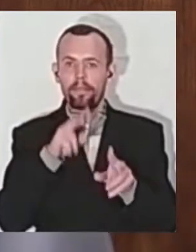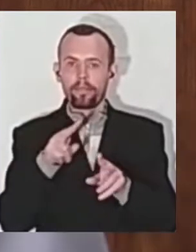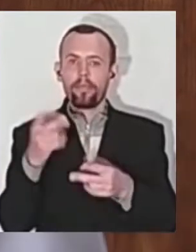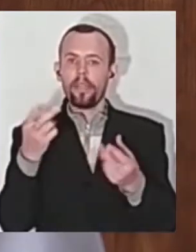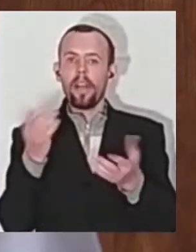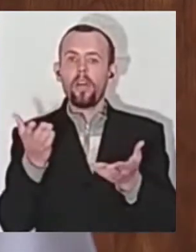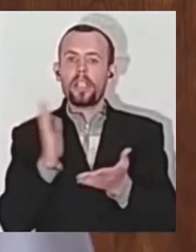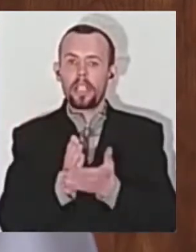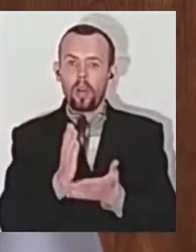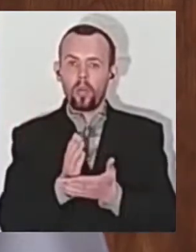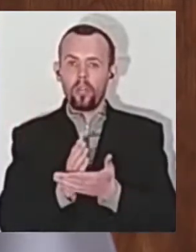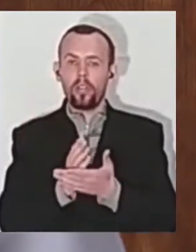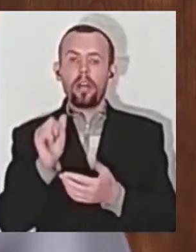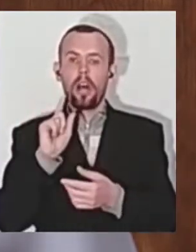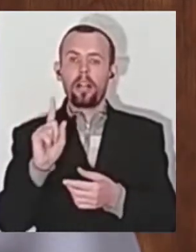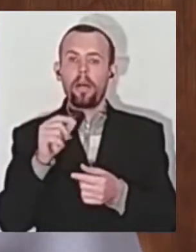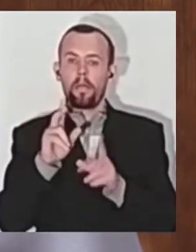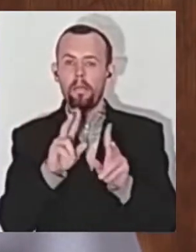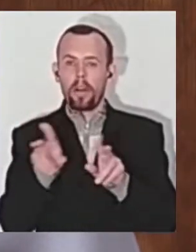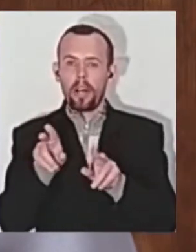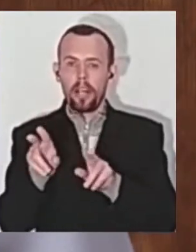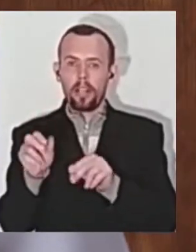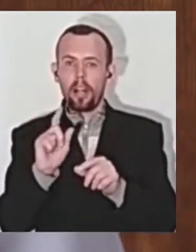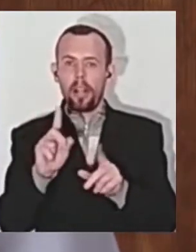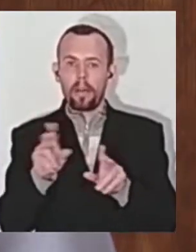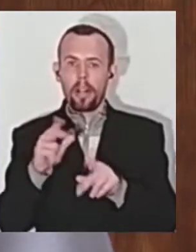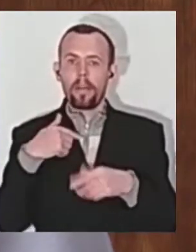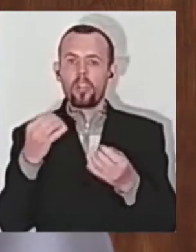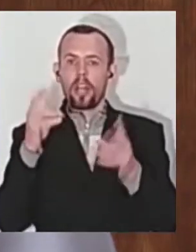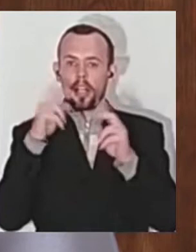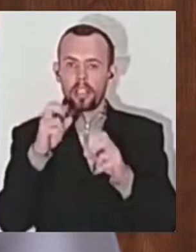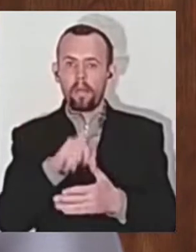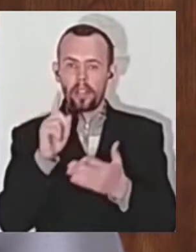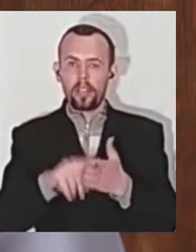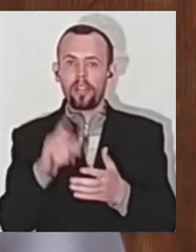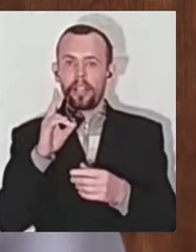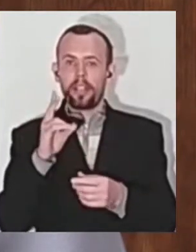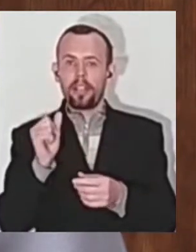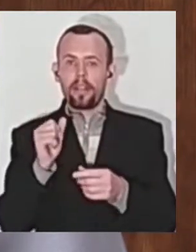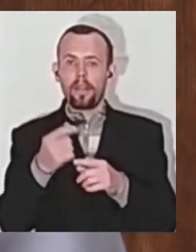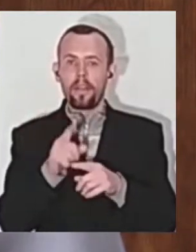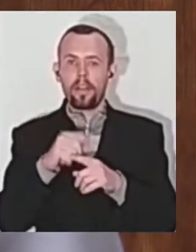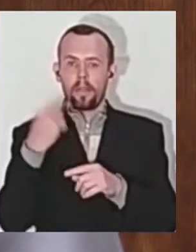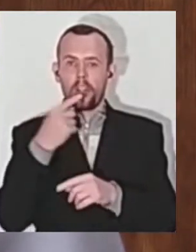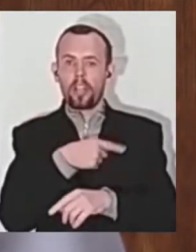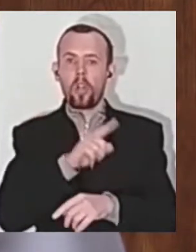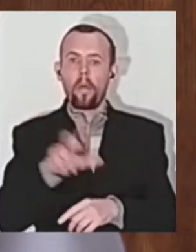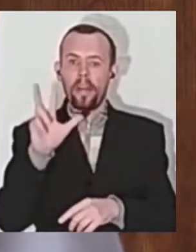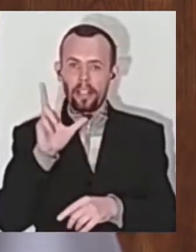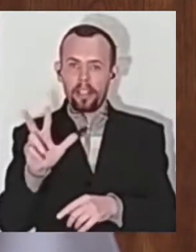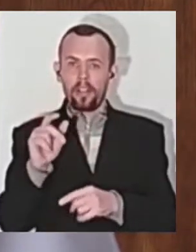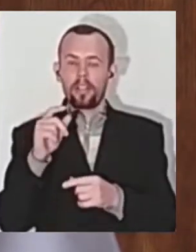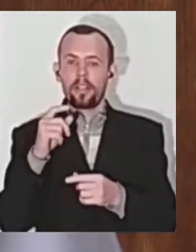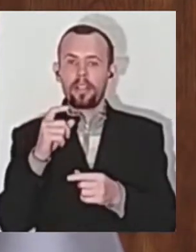Але паралельно ми ще розглянемо питання, у нас є психіатрична лікарня номер три, де ми